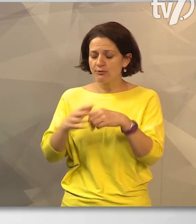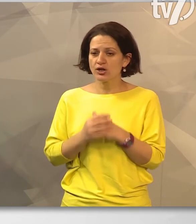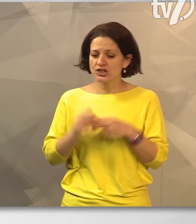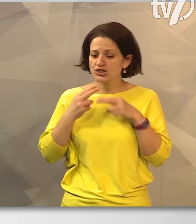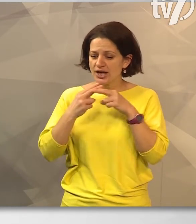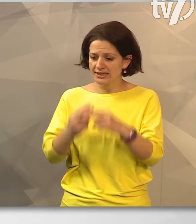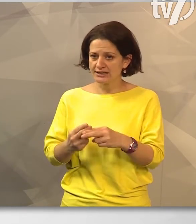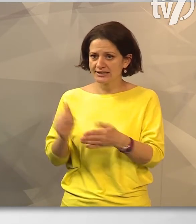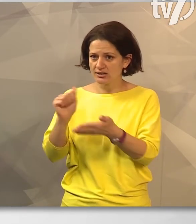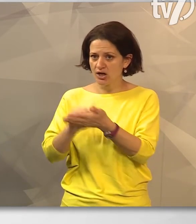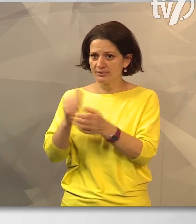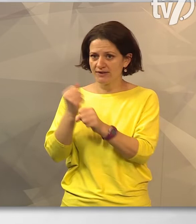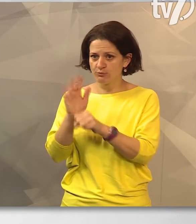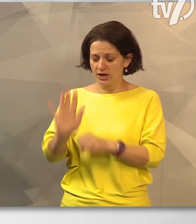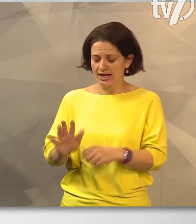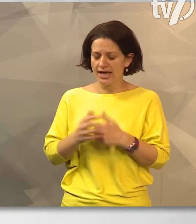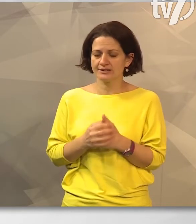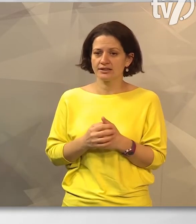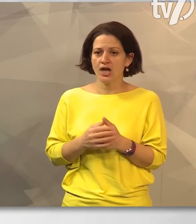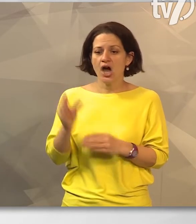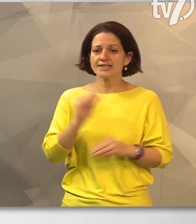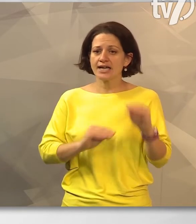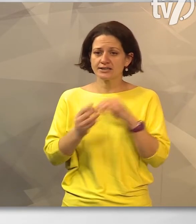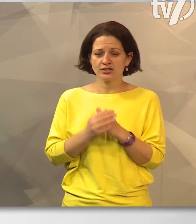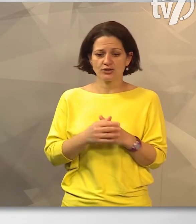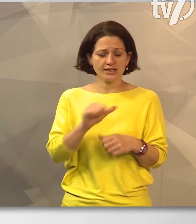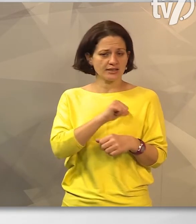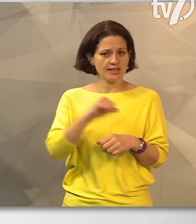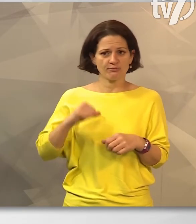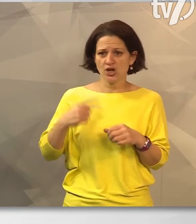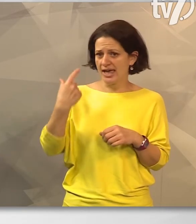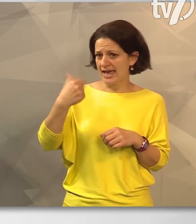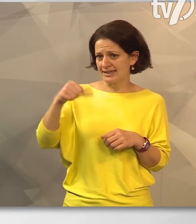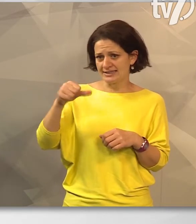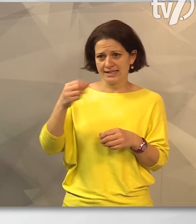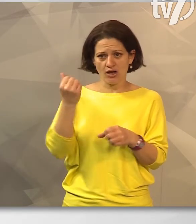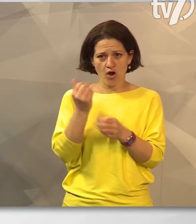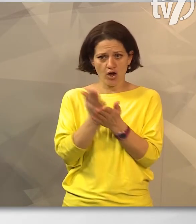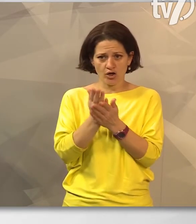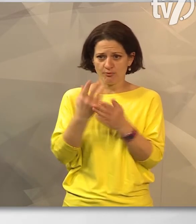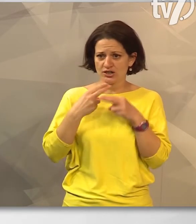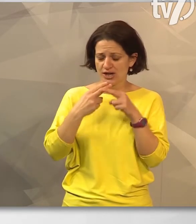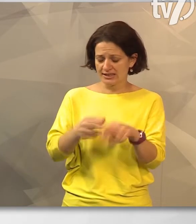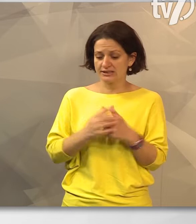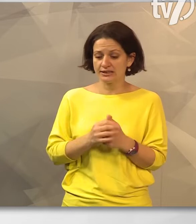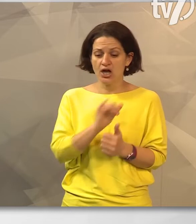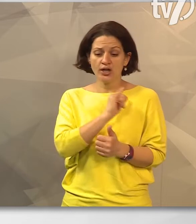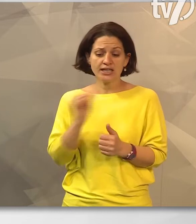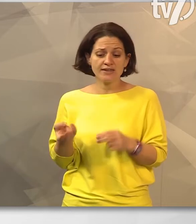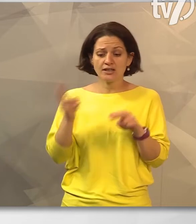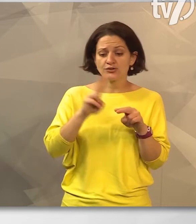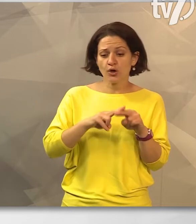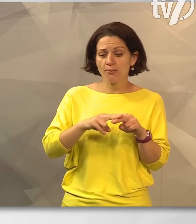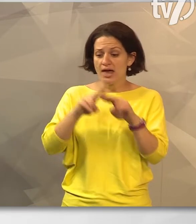elősegíteni az alapítvány munkáját. Az egyesület nem csak egyszeri alkalommal segíteni az alapítványt, hanem éves